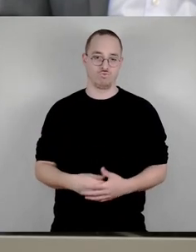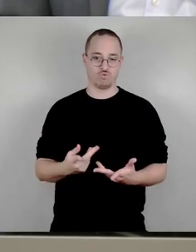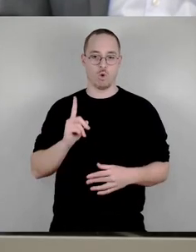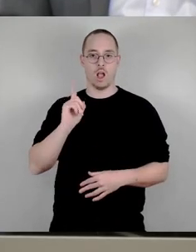Das